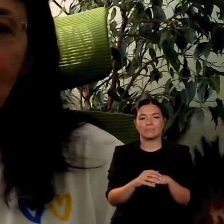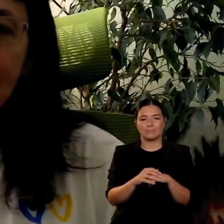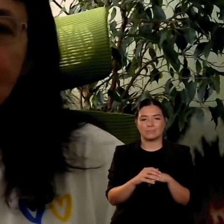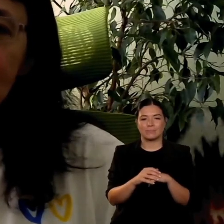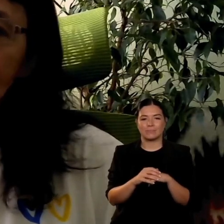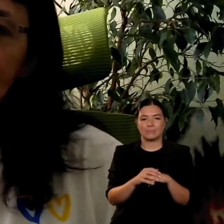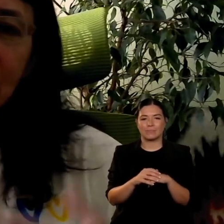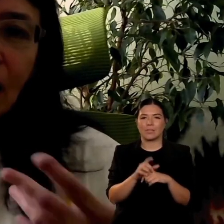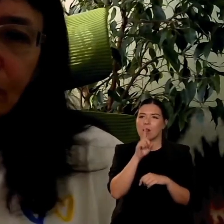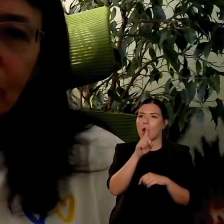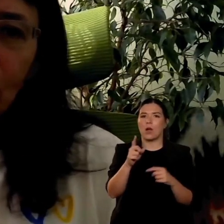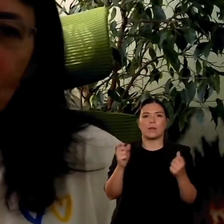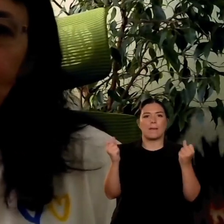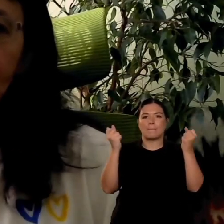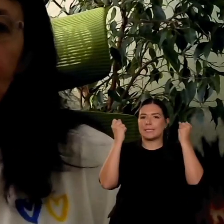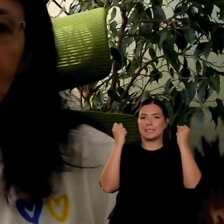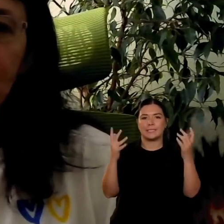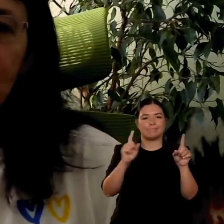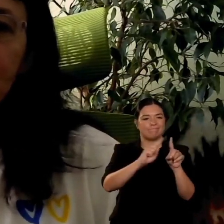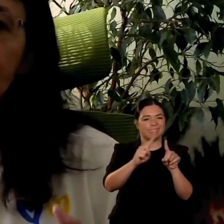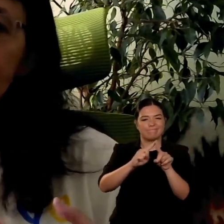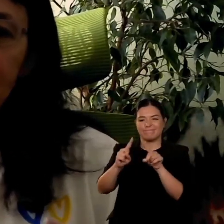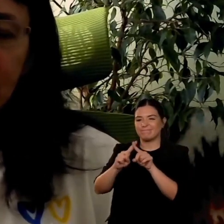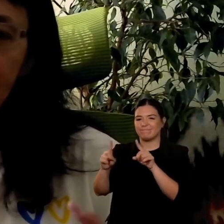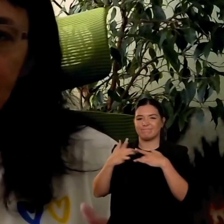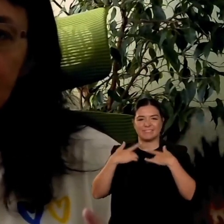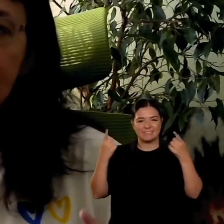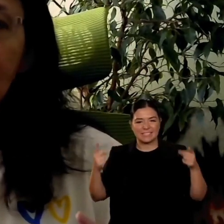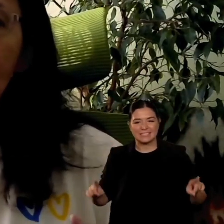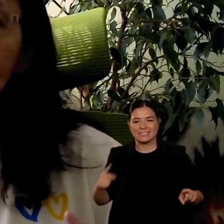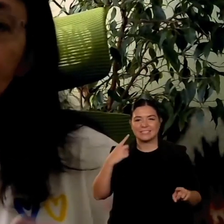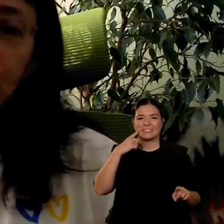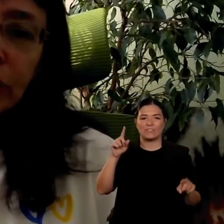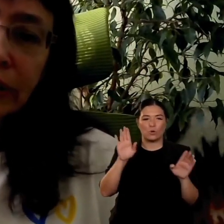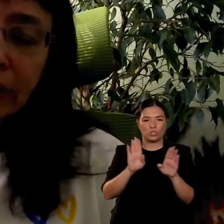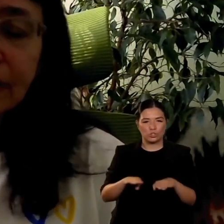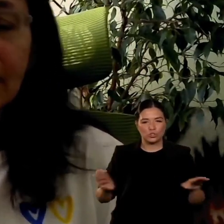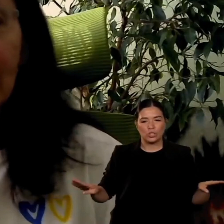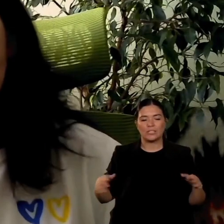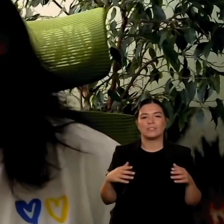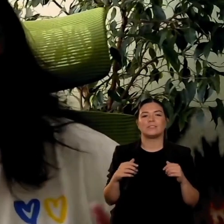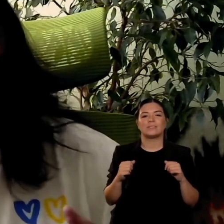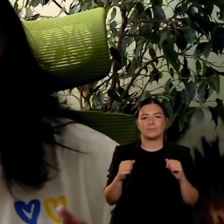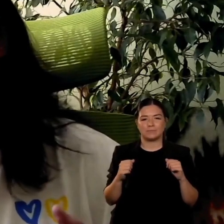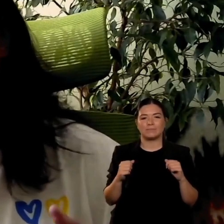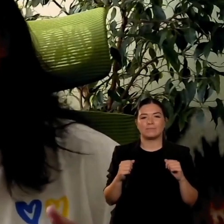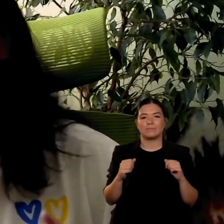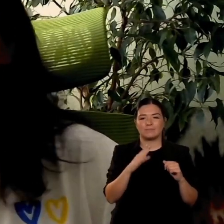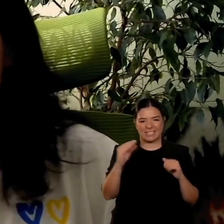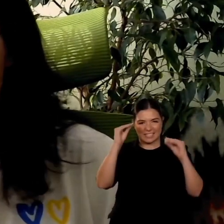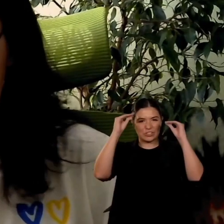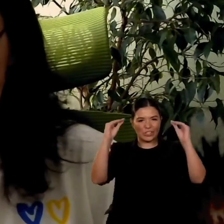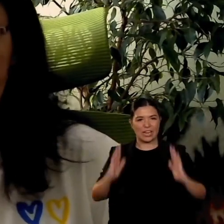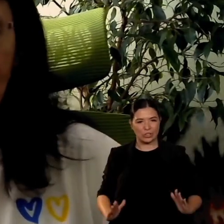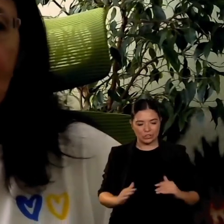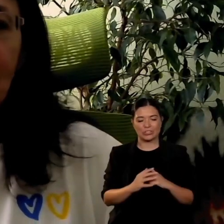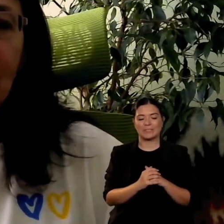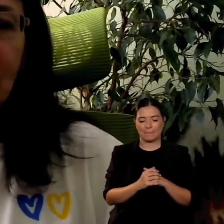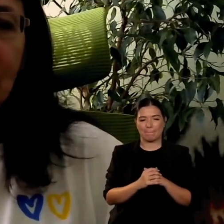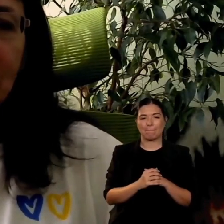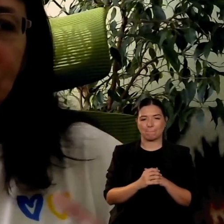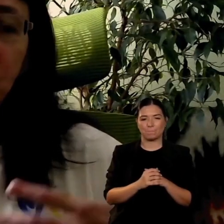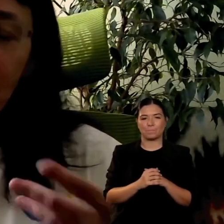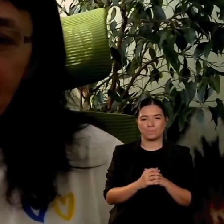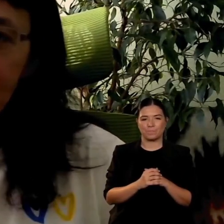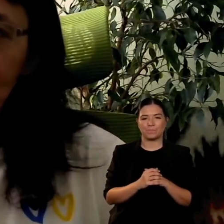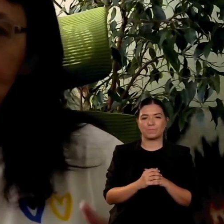allora corsi competenze marathons eccetera e adesso in questa